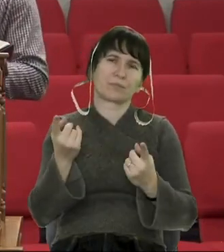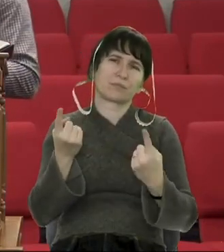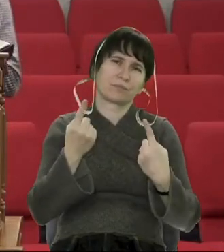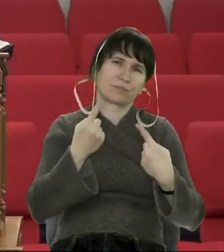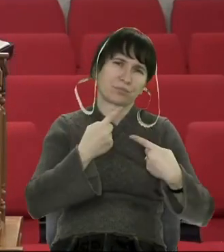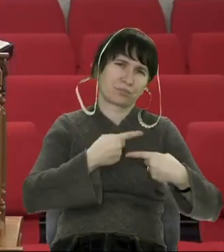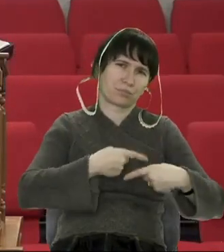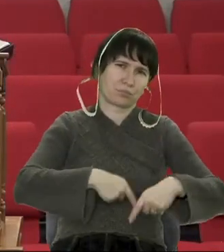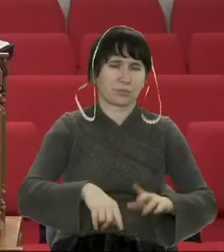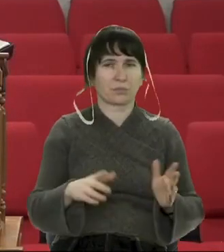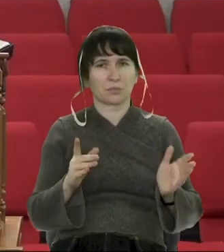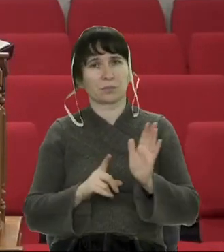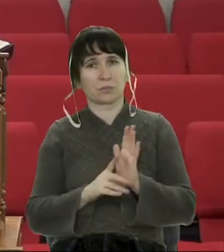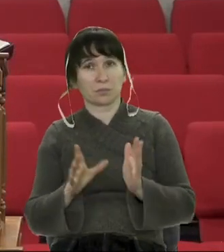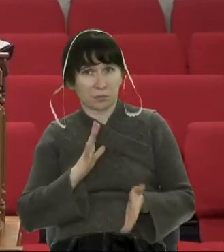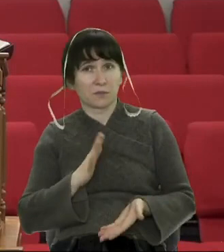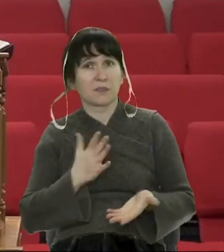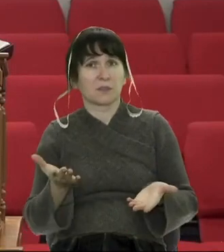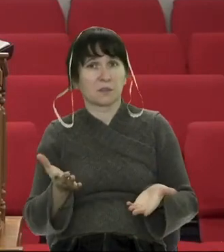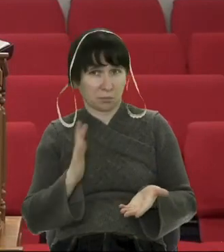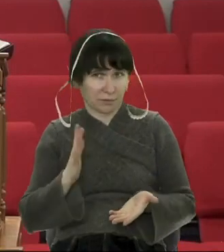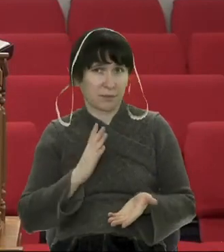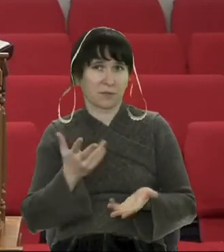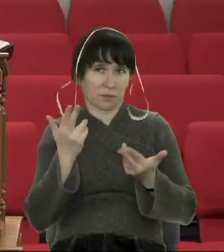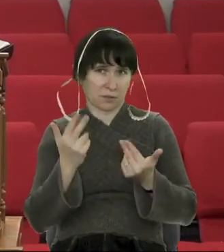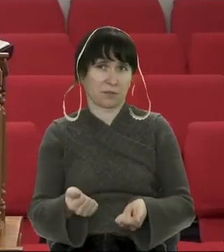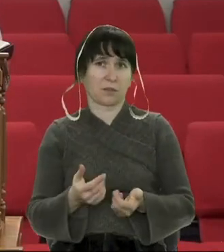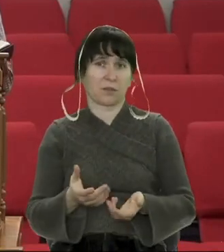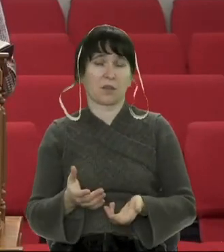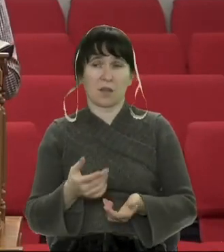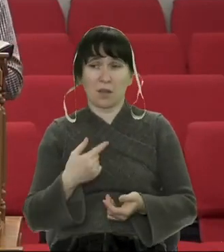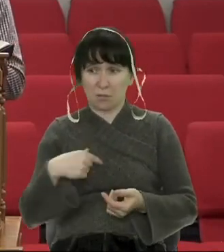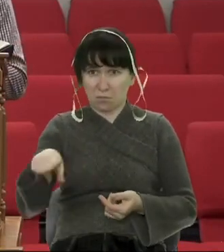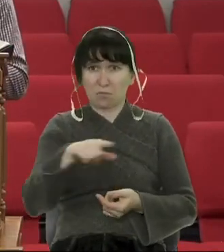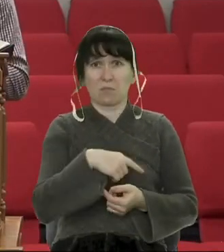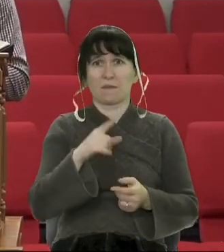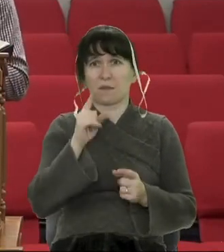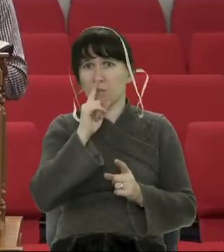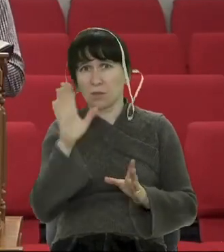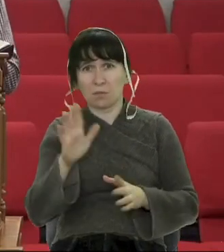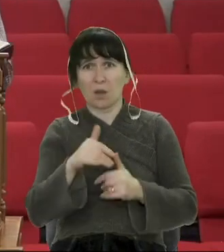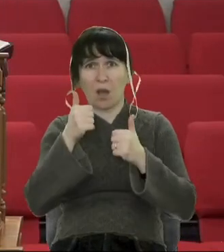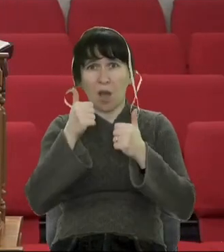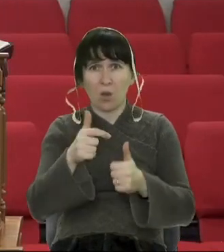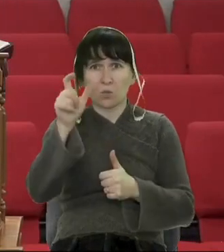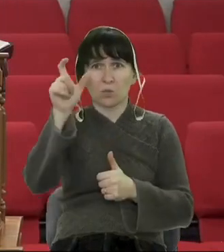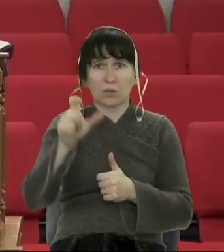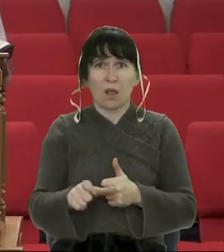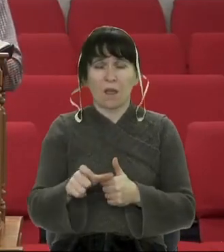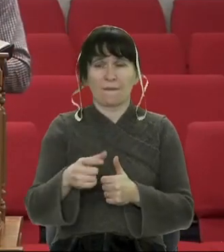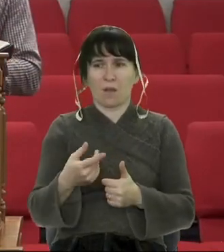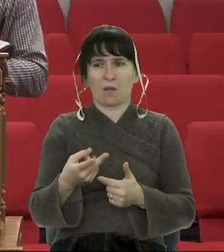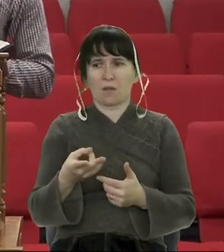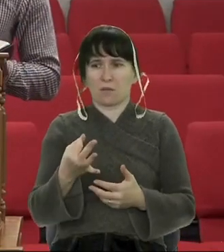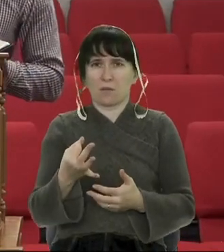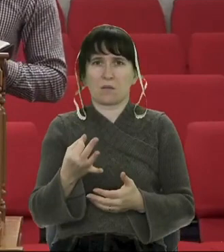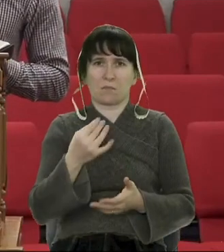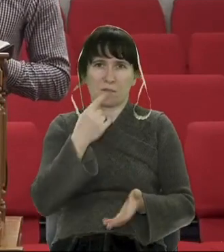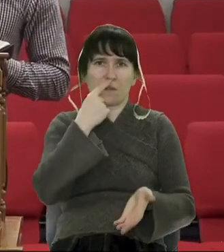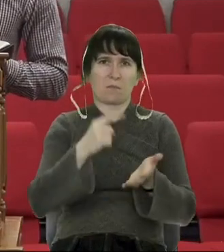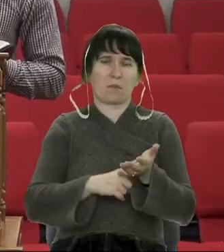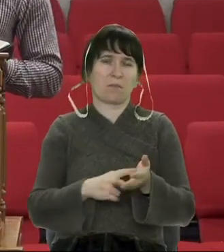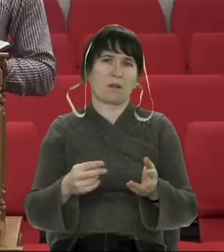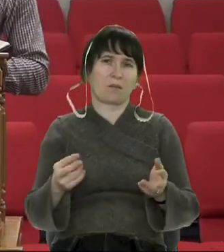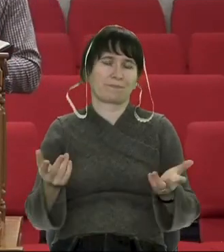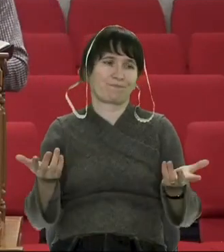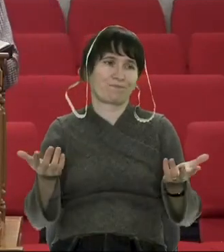Хороші люди, але буває, в житті можемо зробити певну дурницю. Про Юду ми можемо зауважити протилежну